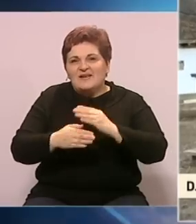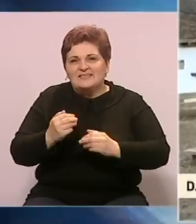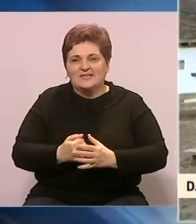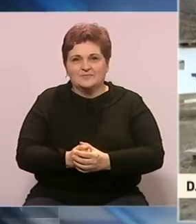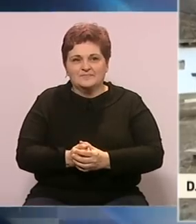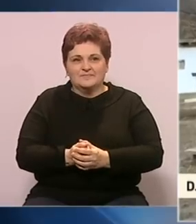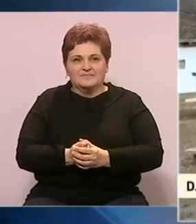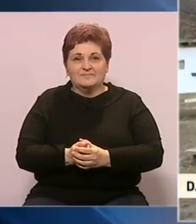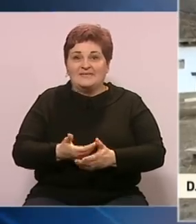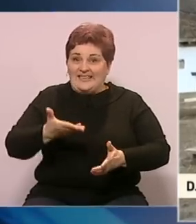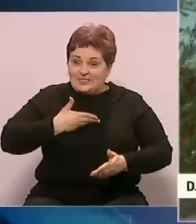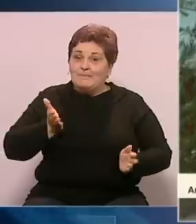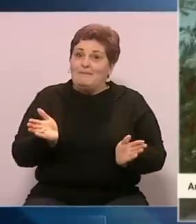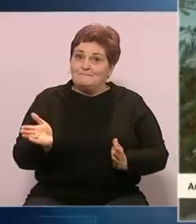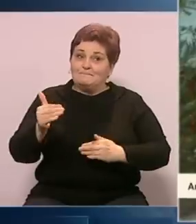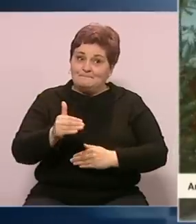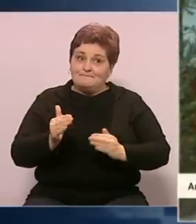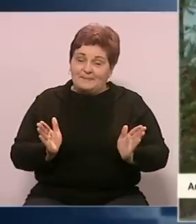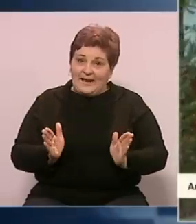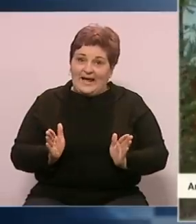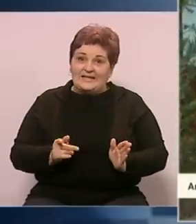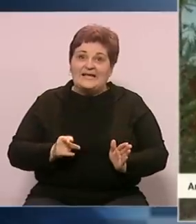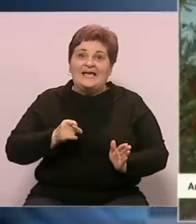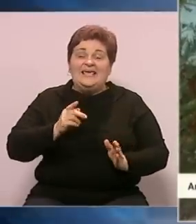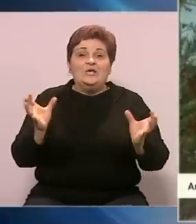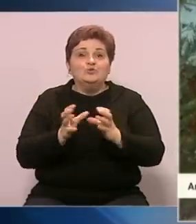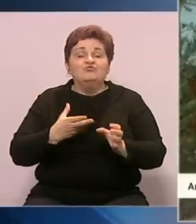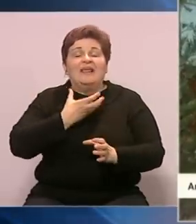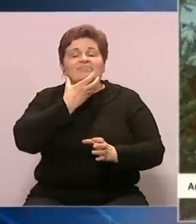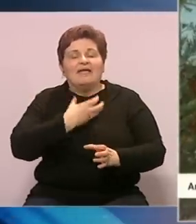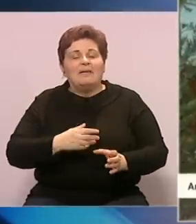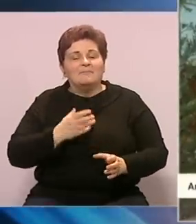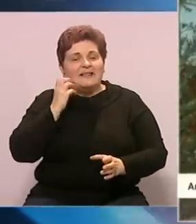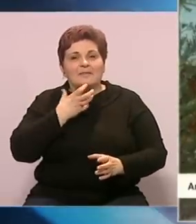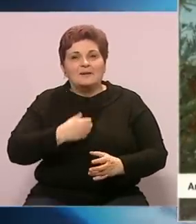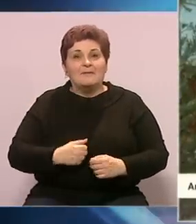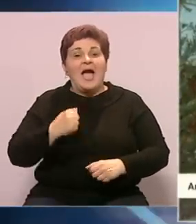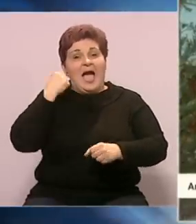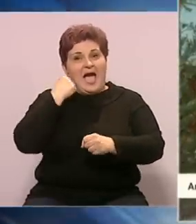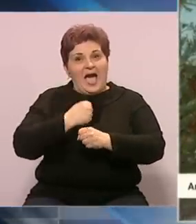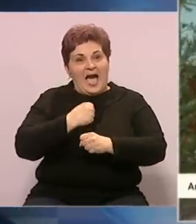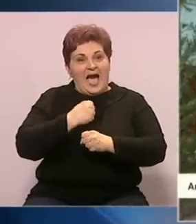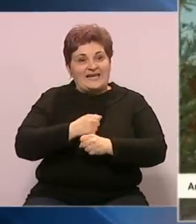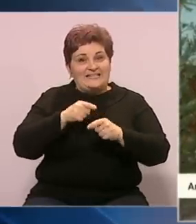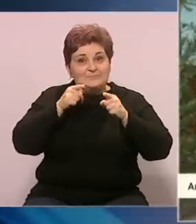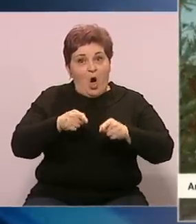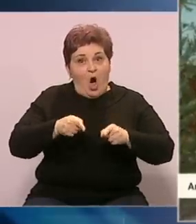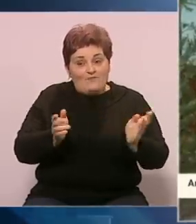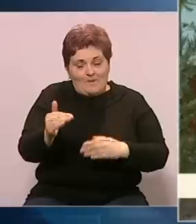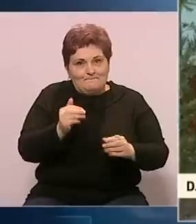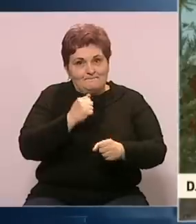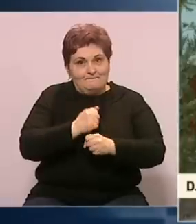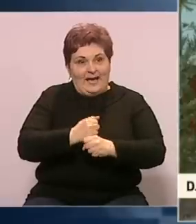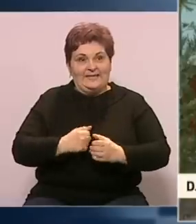razvoju. Dobila sam paketiće i dusa za djeda Mraz. Radili smo ovo paketiće.